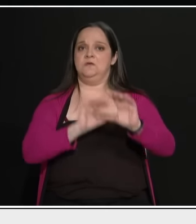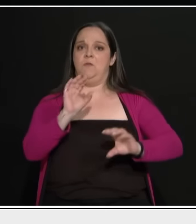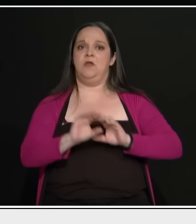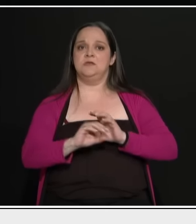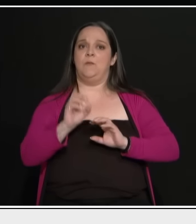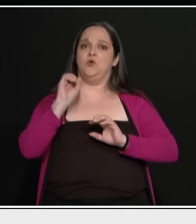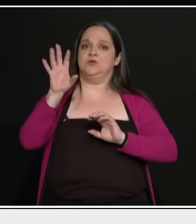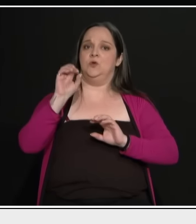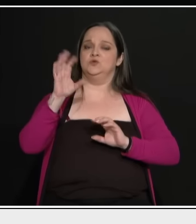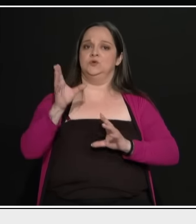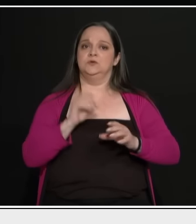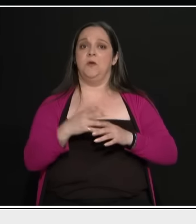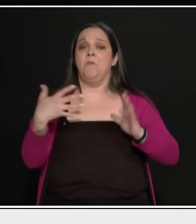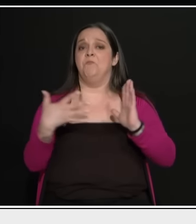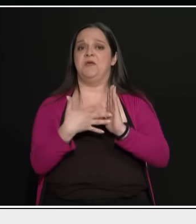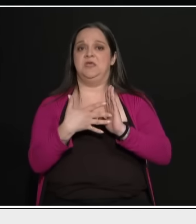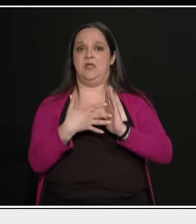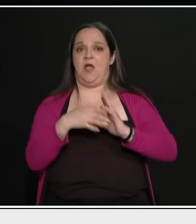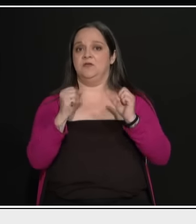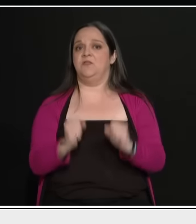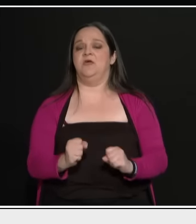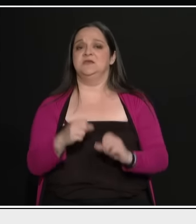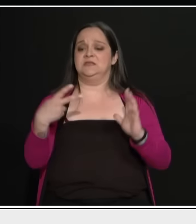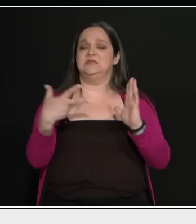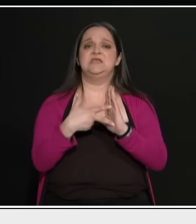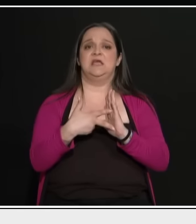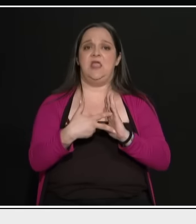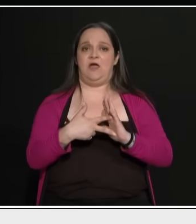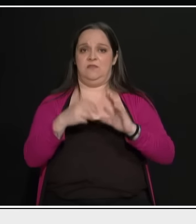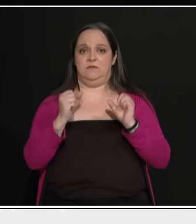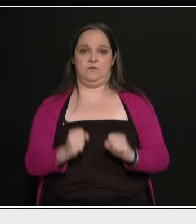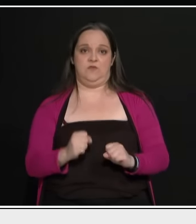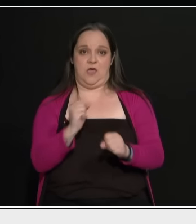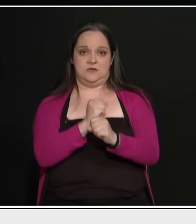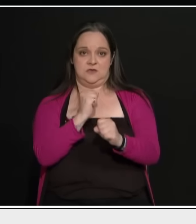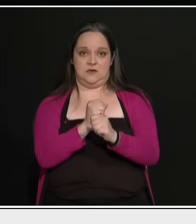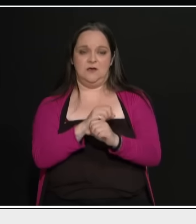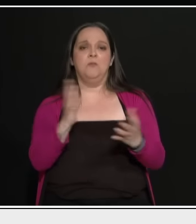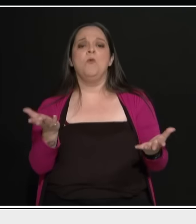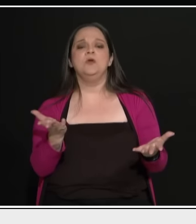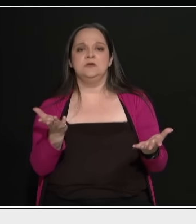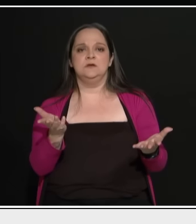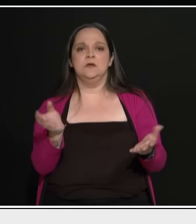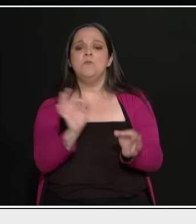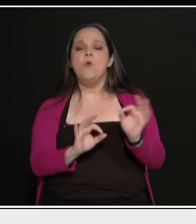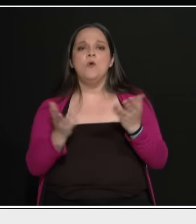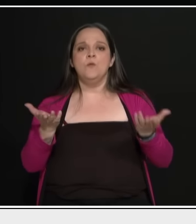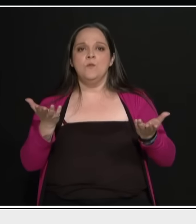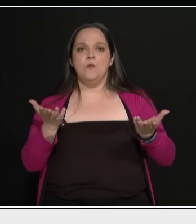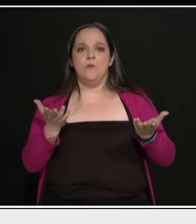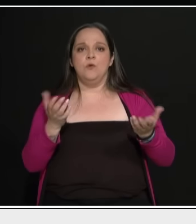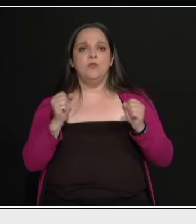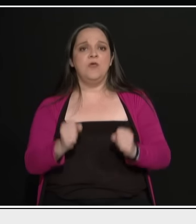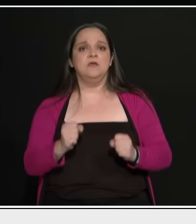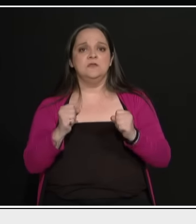πέντε χιλιάδες θέσεις εργασίας. Τρεις χιλιάδες θέσεις. Πού ήρθαν όλοι αυτοί. Πού είναι όλες αυτές οι θέσεις εργασίας και δεν τις